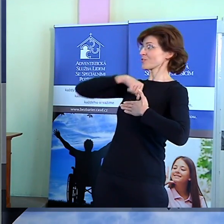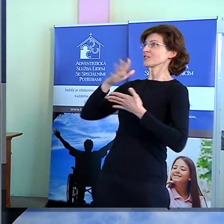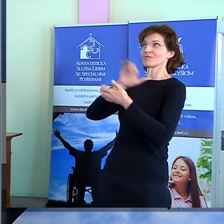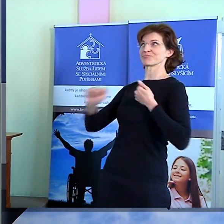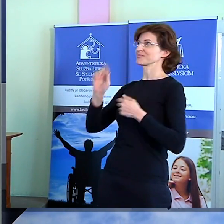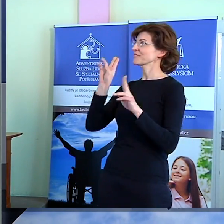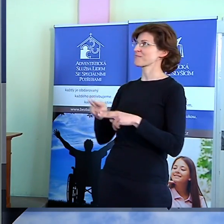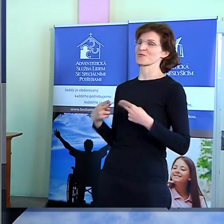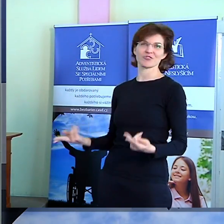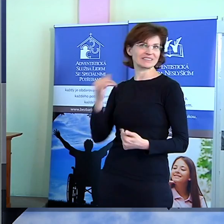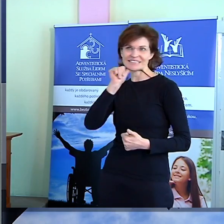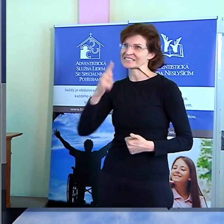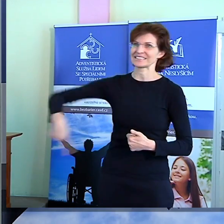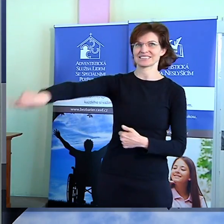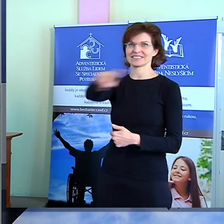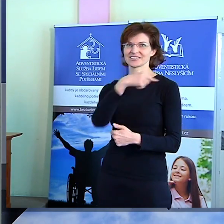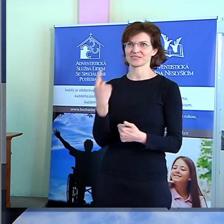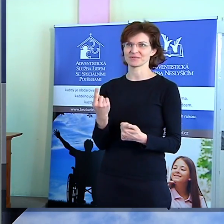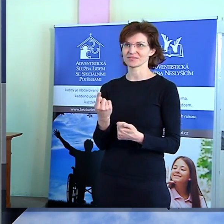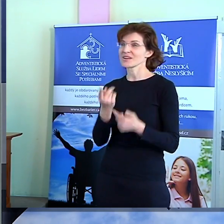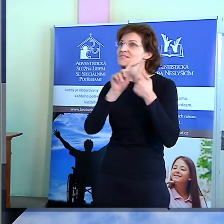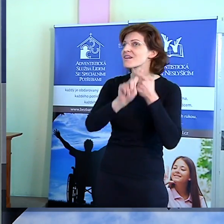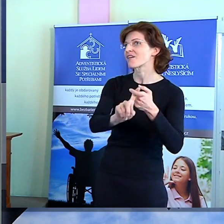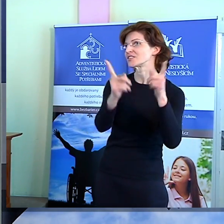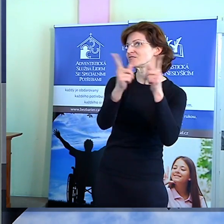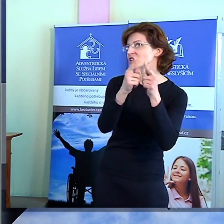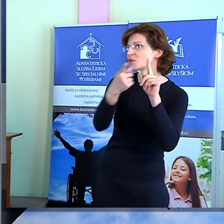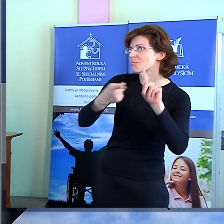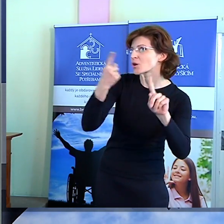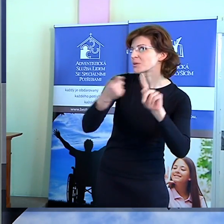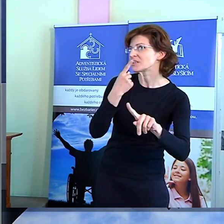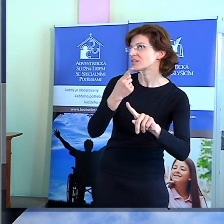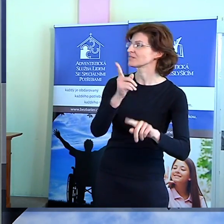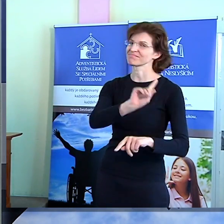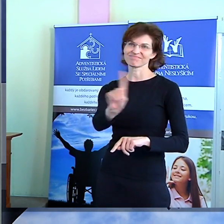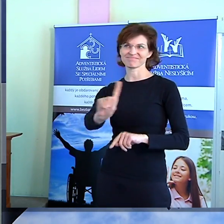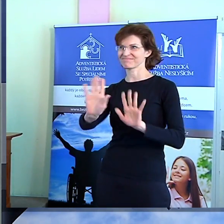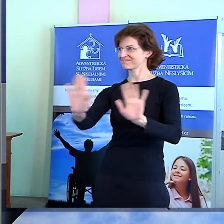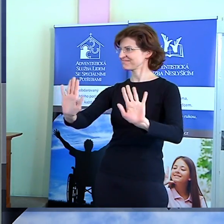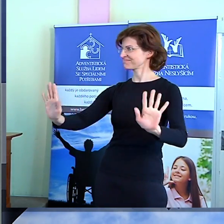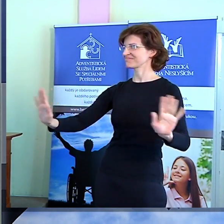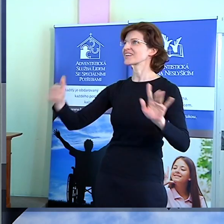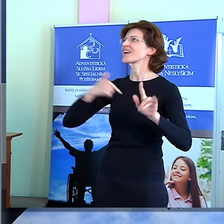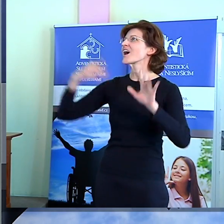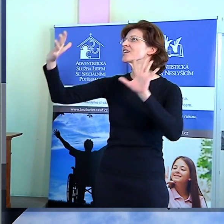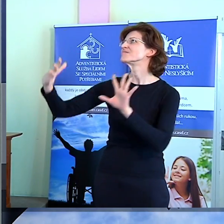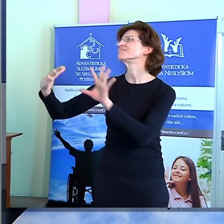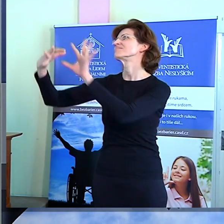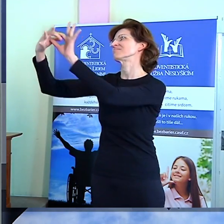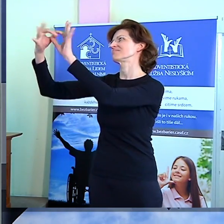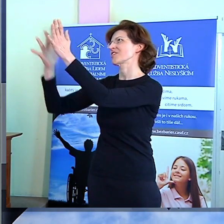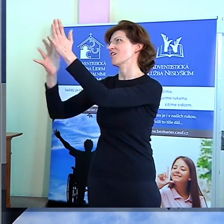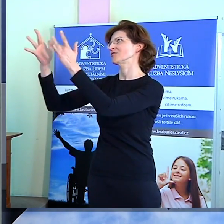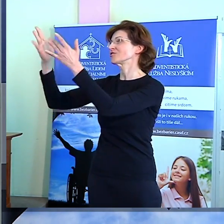na mějších podmínkách. A pokud tomu tak je, tak by to mělo být vidět. Měl by být